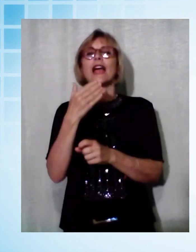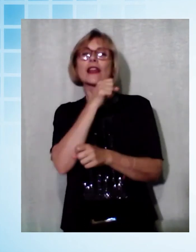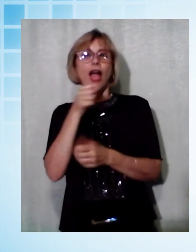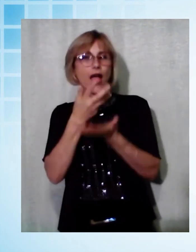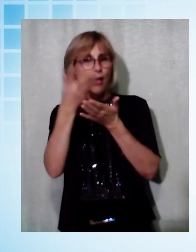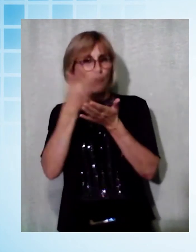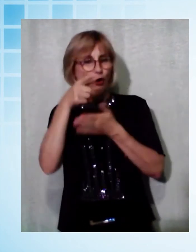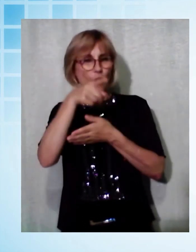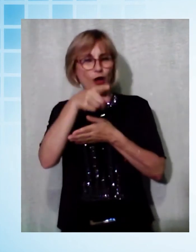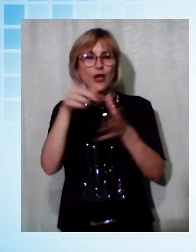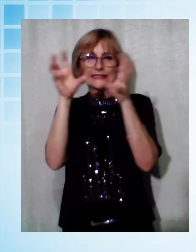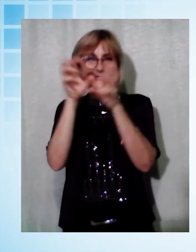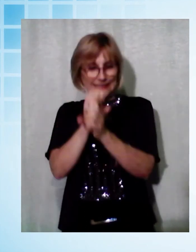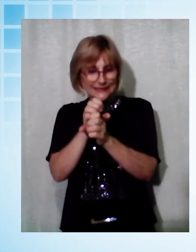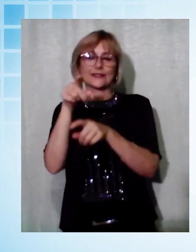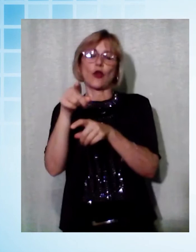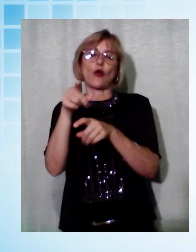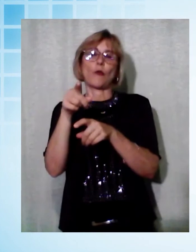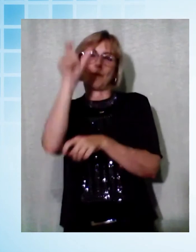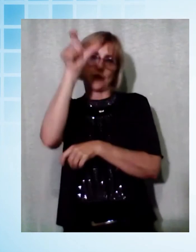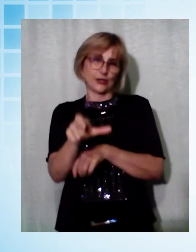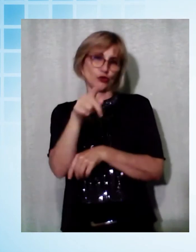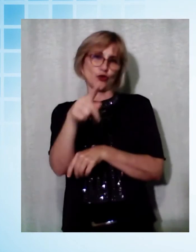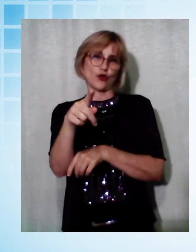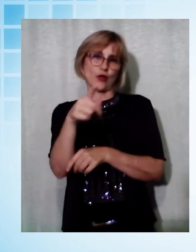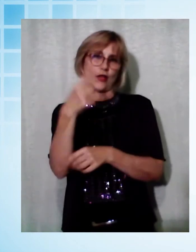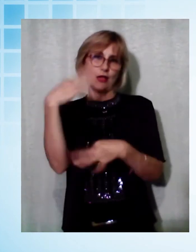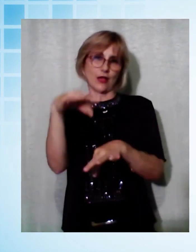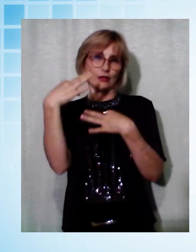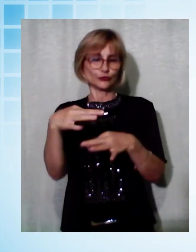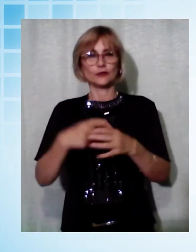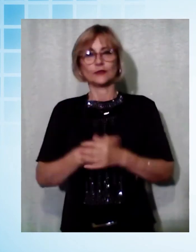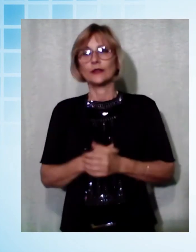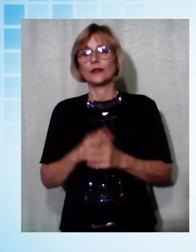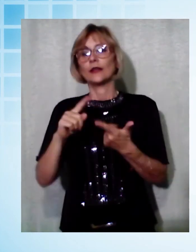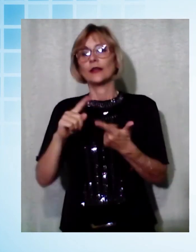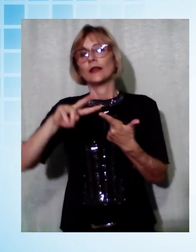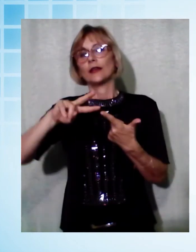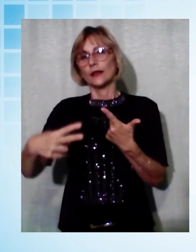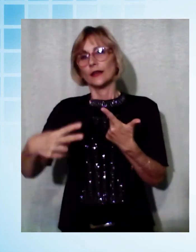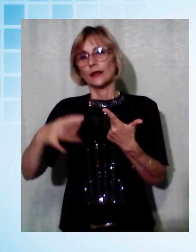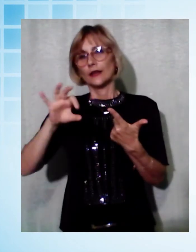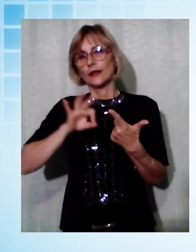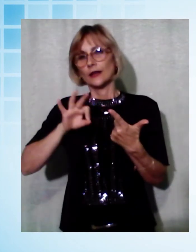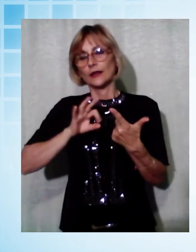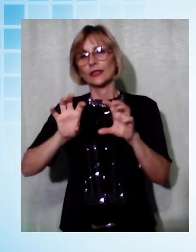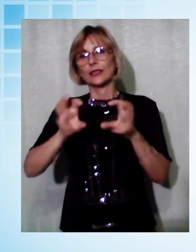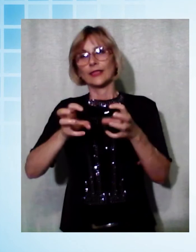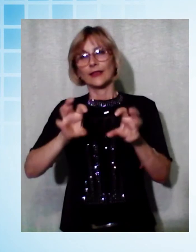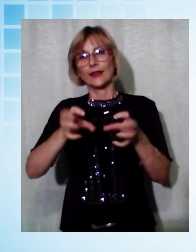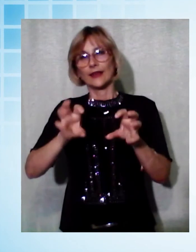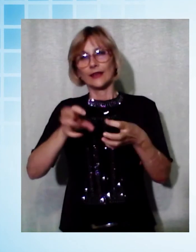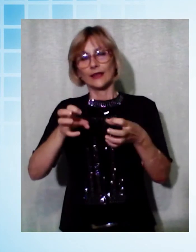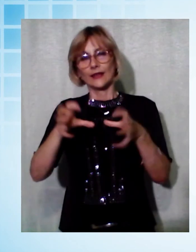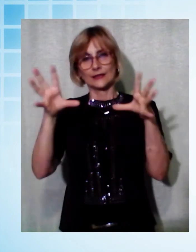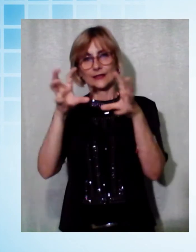capire un po' il personaggio ma è inutile neanche presentarlo e poi diamo il premio invece televisivo sulla sintesi